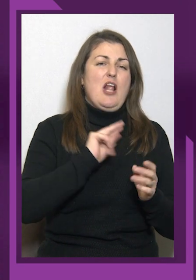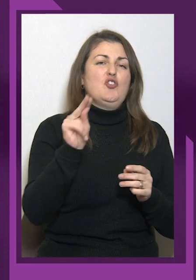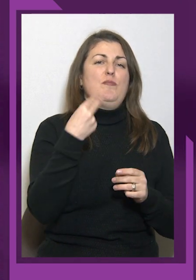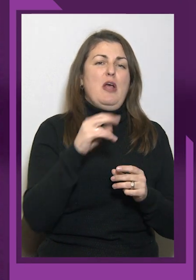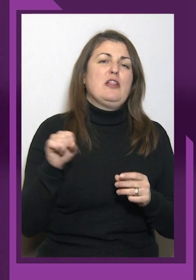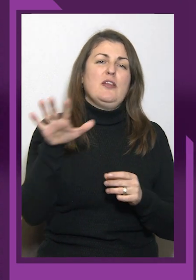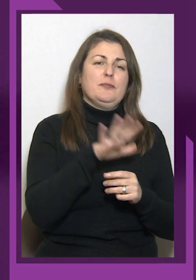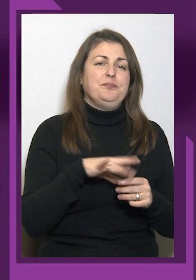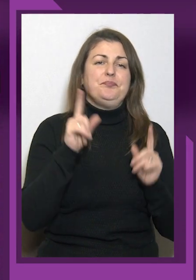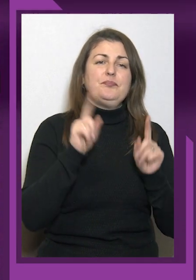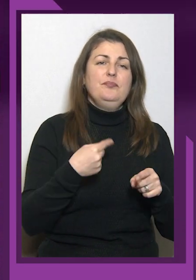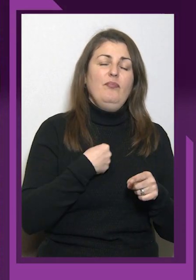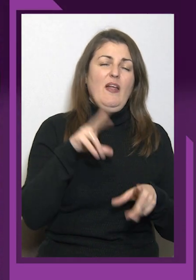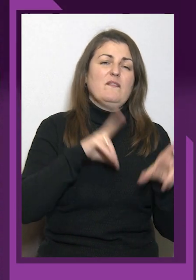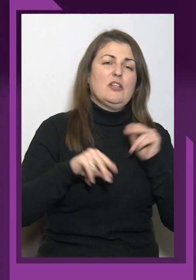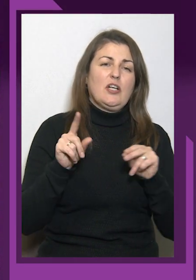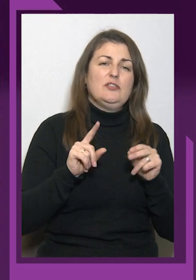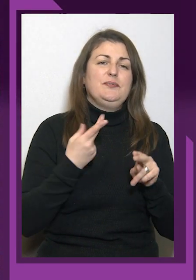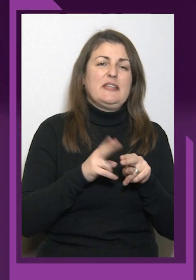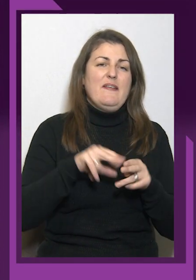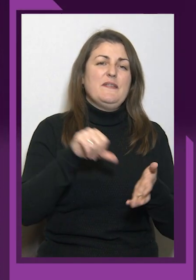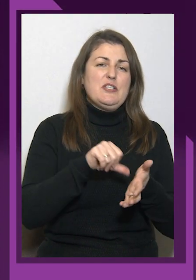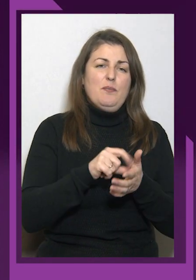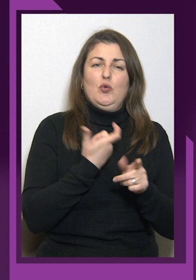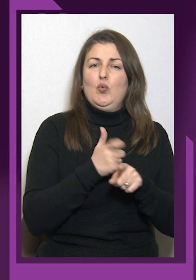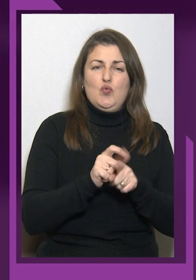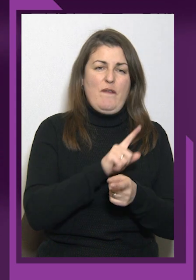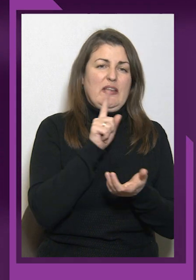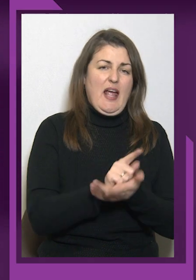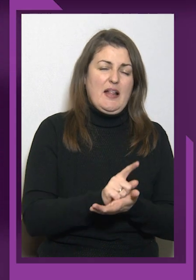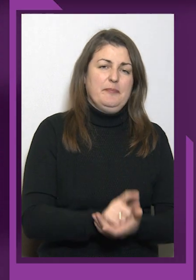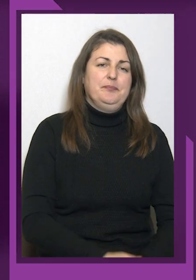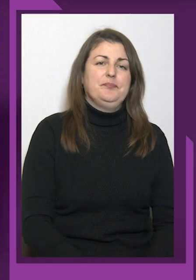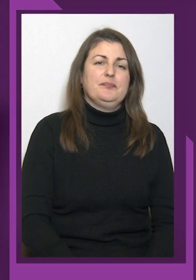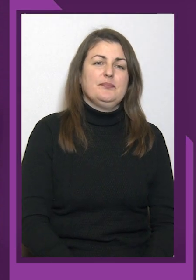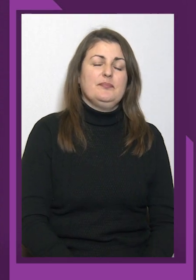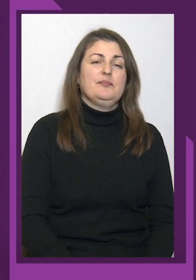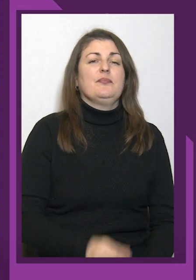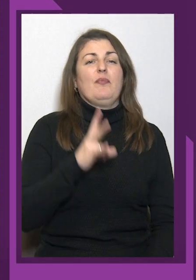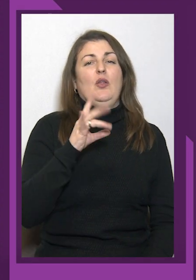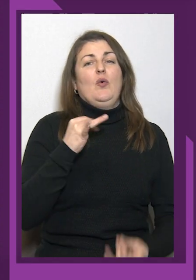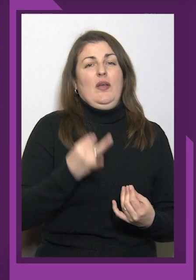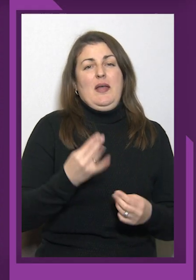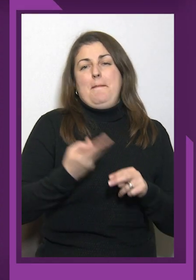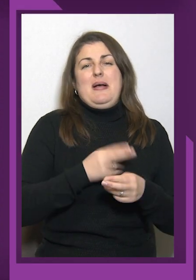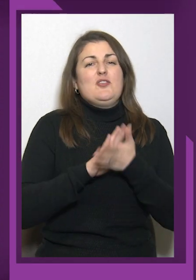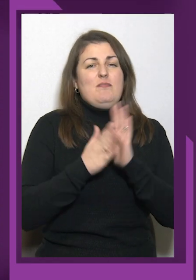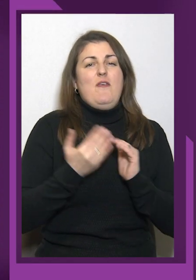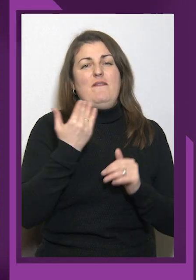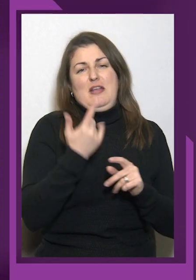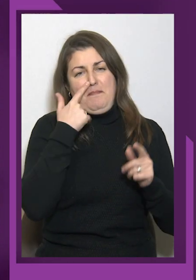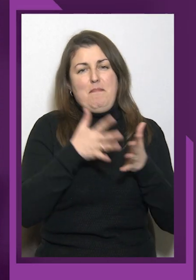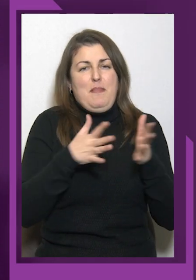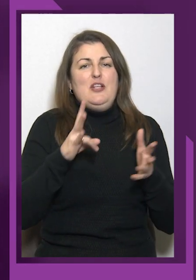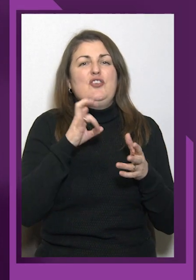дуже вдалим. Ну і, безумовно, він більш ніж вдалий, за що ми вам дякуємо і всій команді.